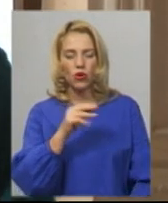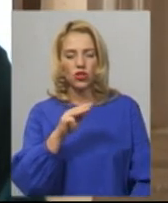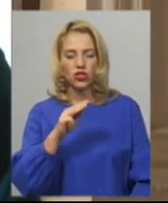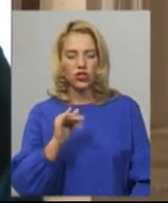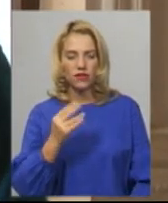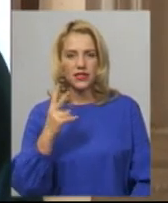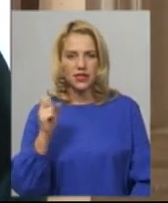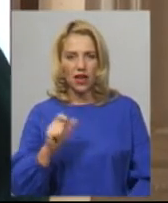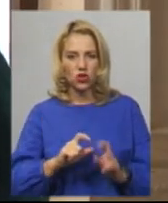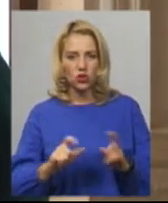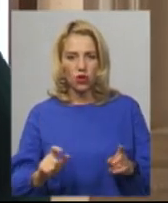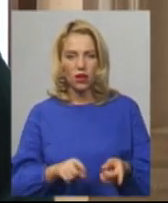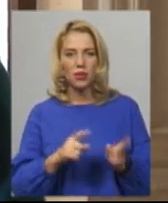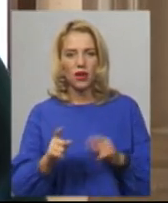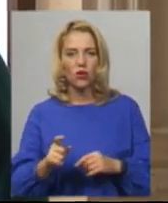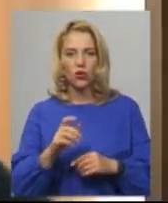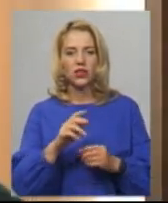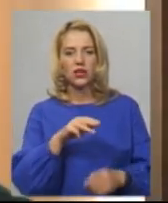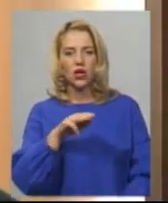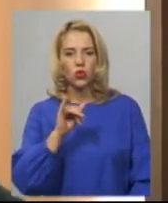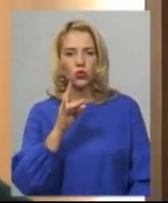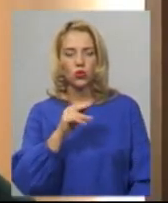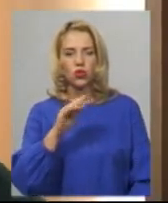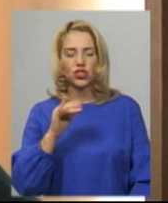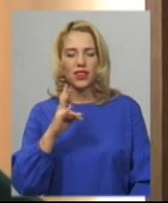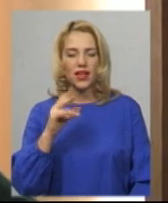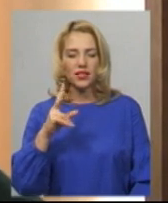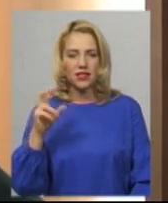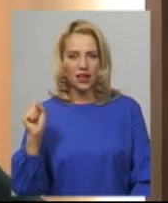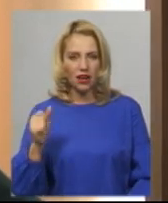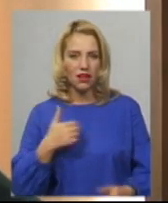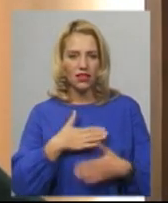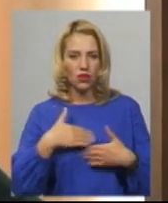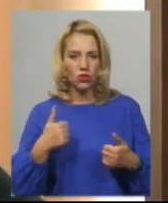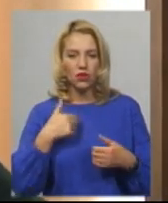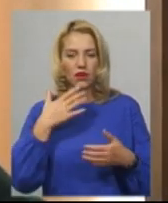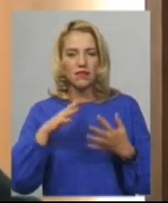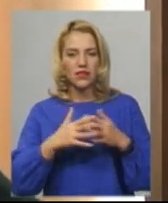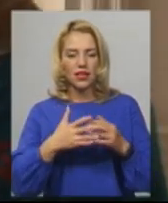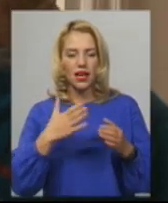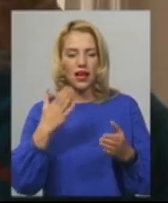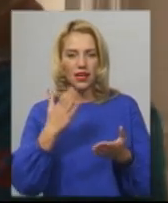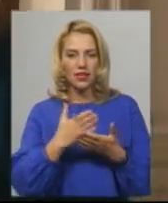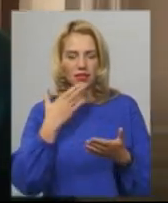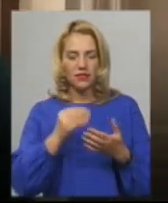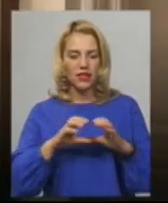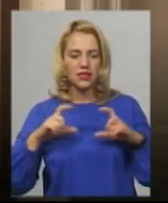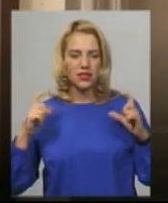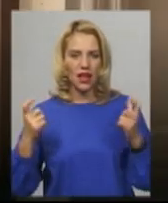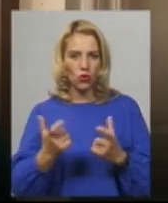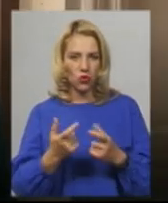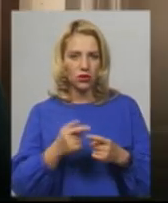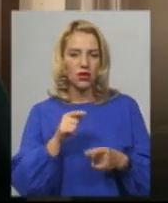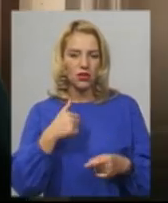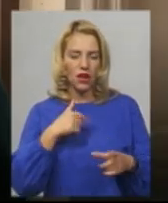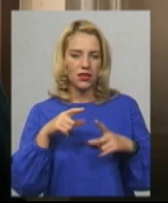Турчинецьку, яка в сусідньому селі, каже, не хоче. У нас в селі є свій стадіон, ми туди ходимо в футбол грати. Там немає гуртків двіця. От